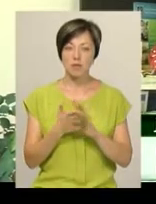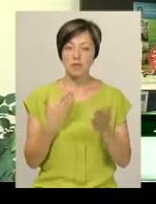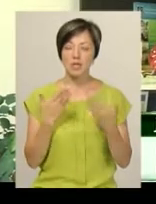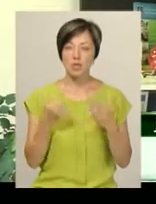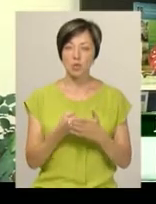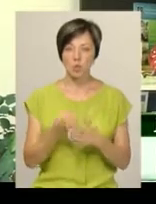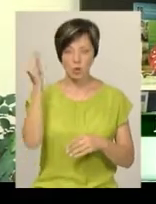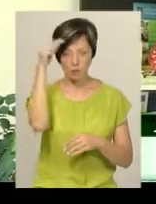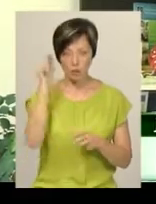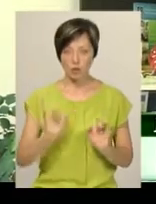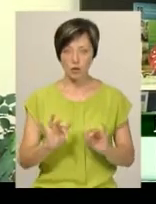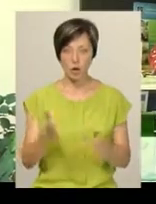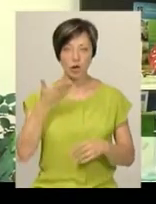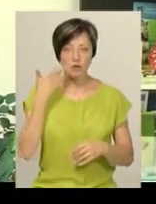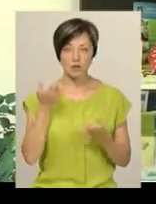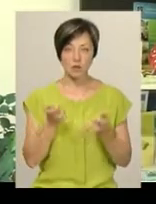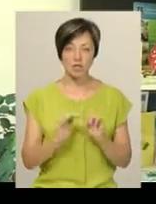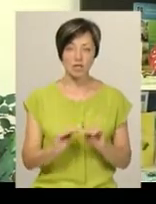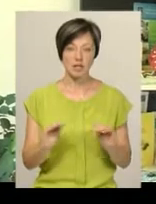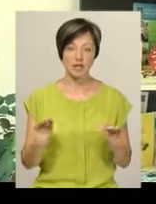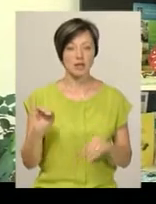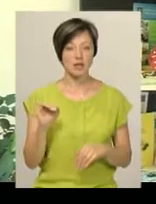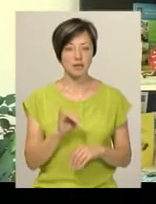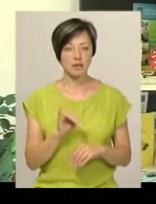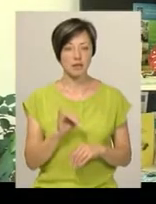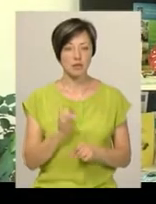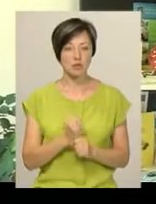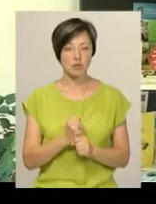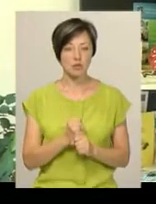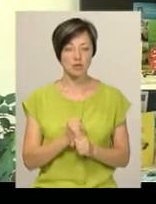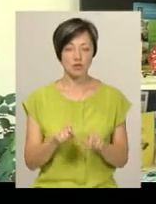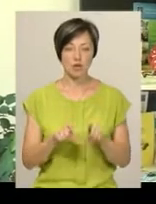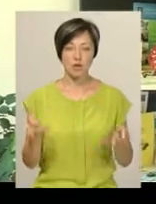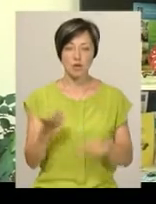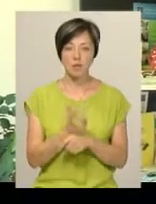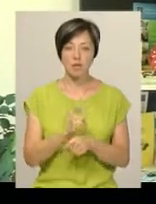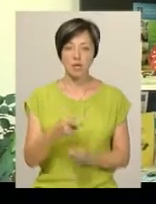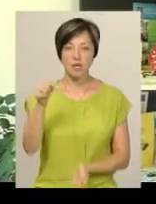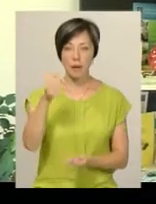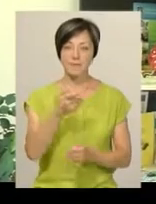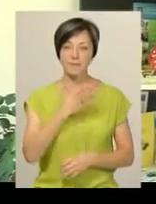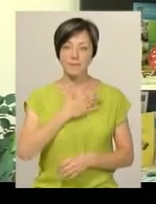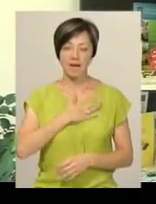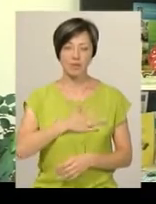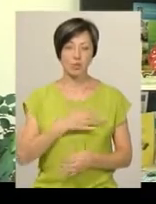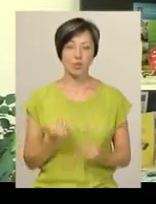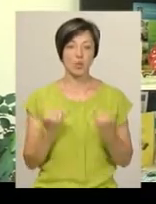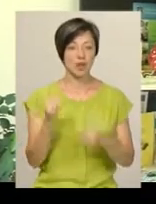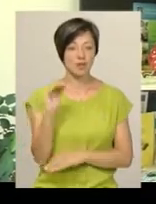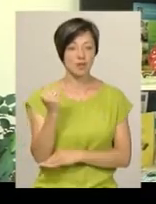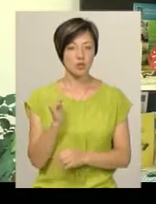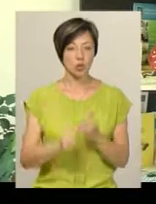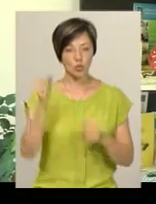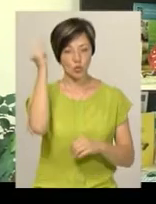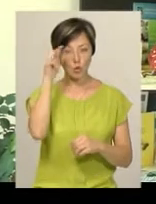процесу. Тобто розвантажити трохи дітей і зробити школу більш привітною для дитини. Тобто кожен урок буде